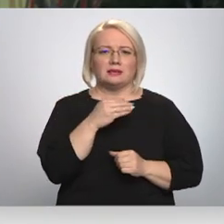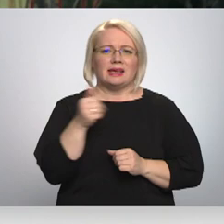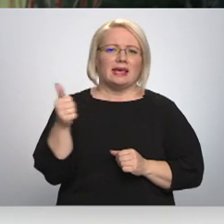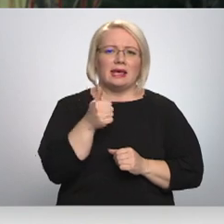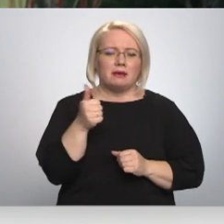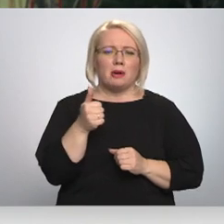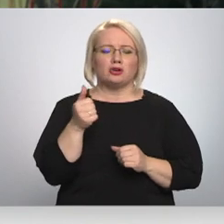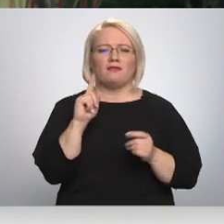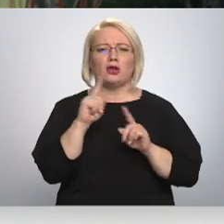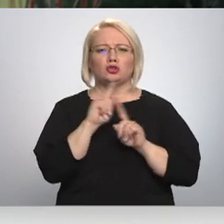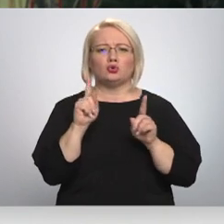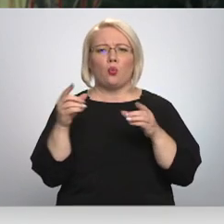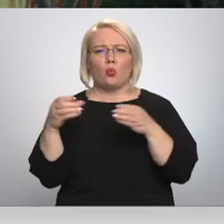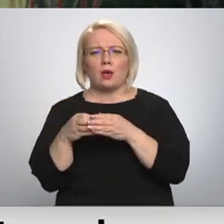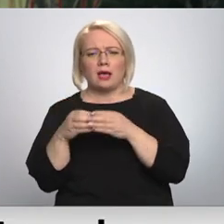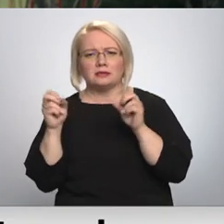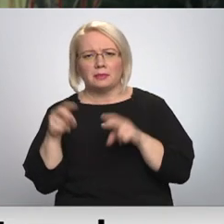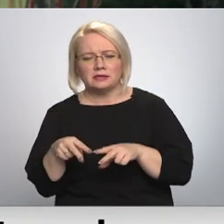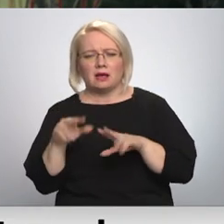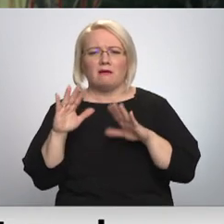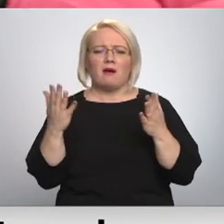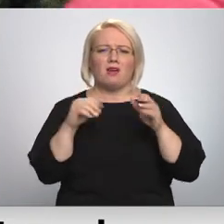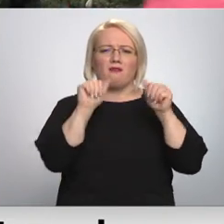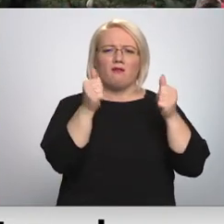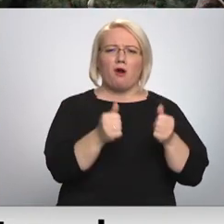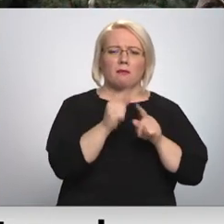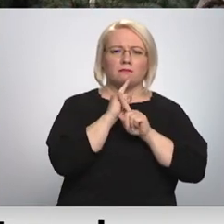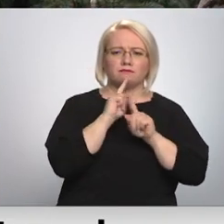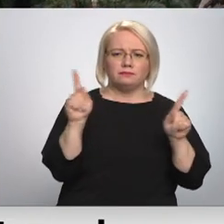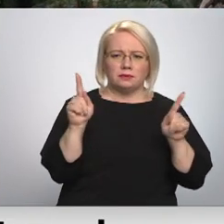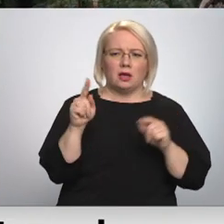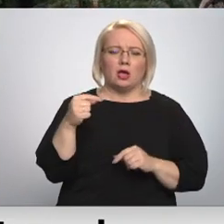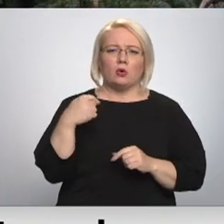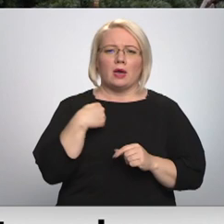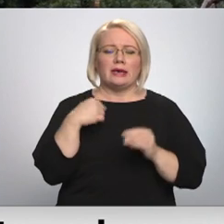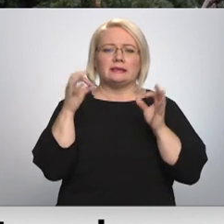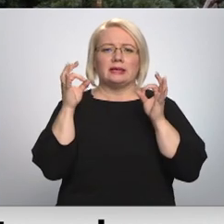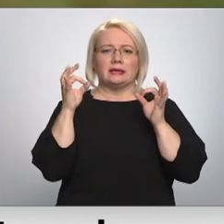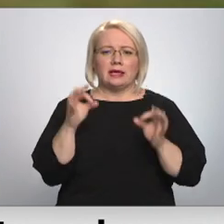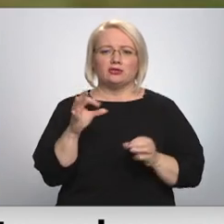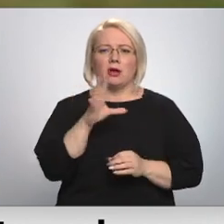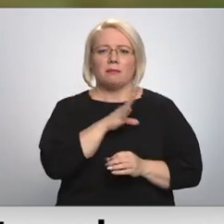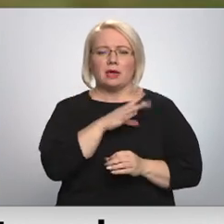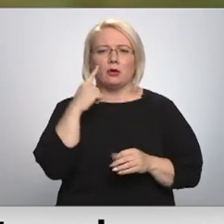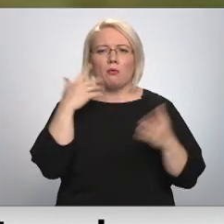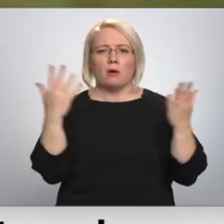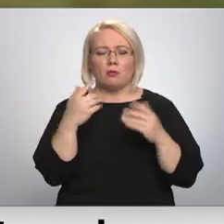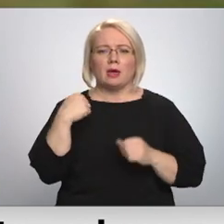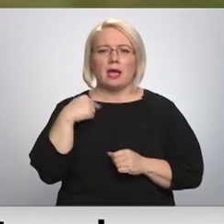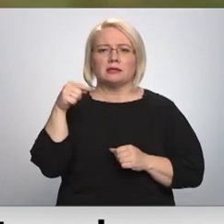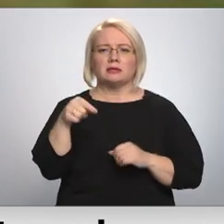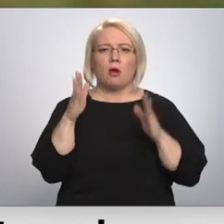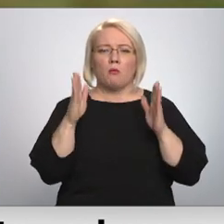no sūgas vai formas, dažādu koku savāktas ir. Jo es tiešām biju nodomājusi, ka es te veidošu